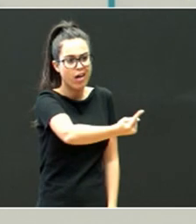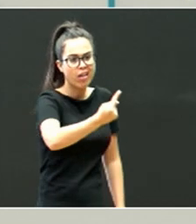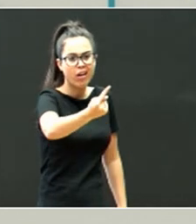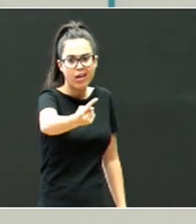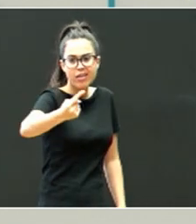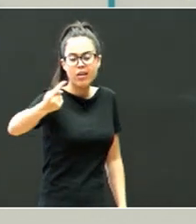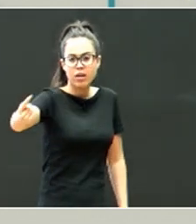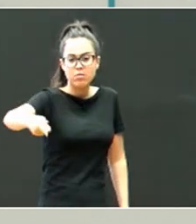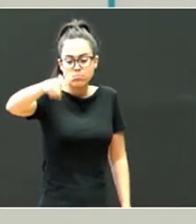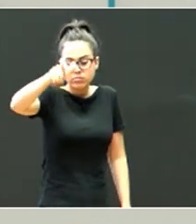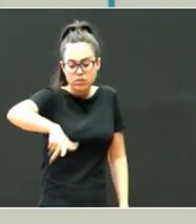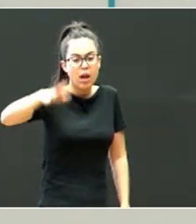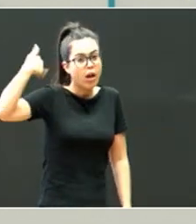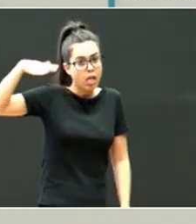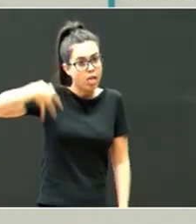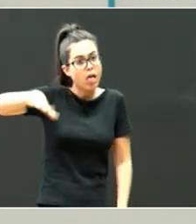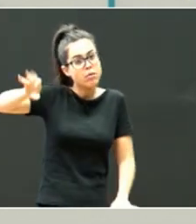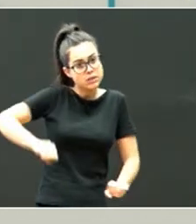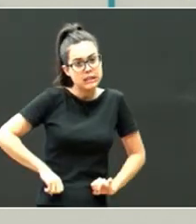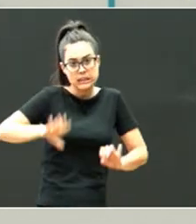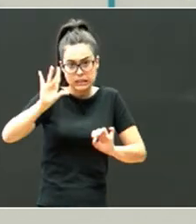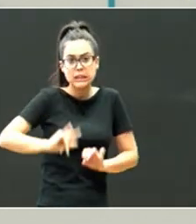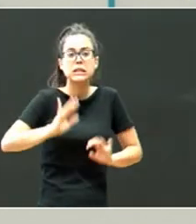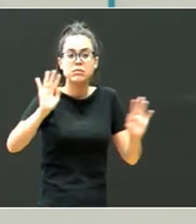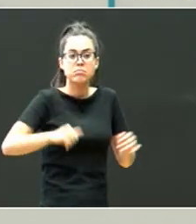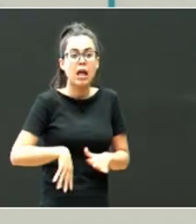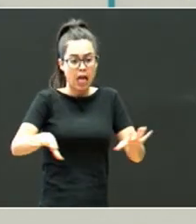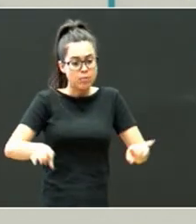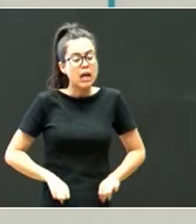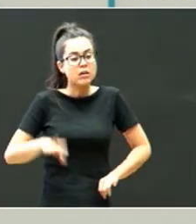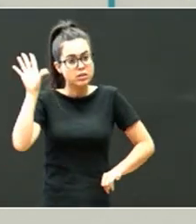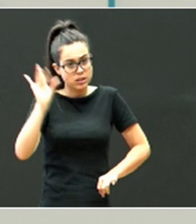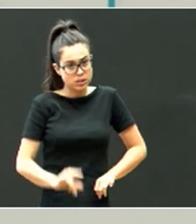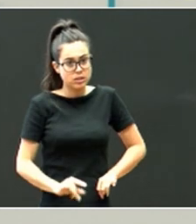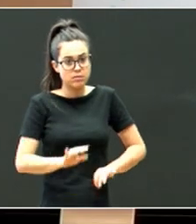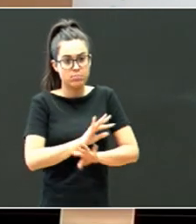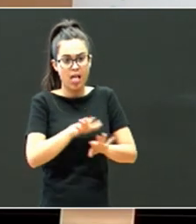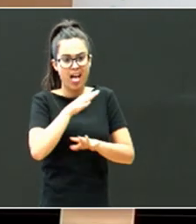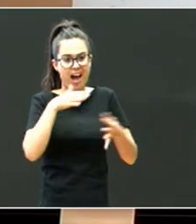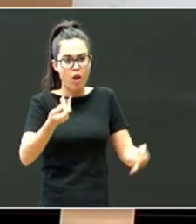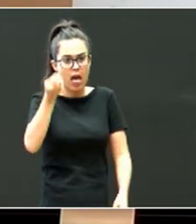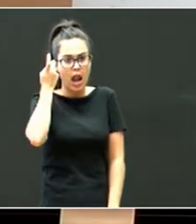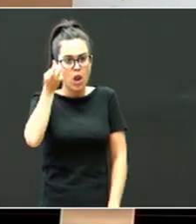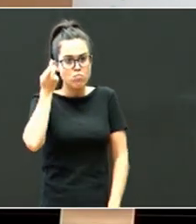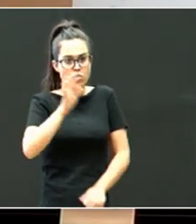adoptatu egin zuten, momentu baten, eta punto, adoptatu egin zuten, hoi, ikaslea da,